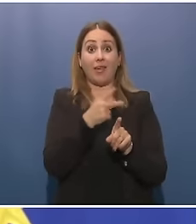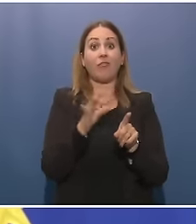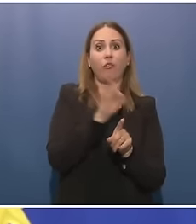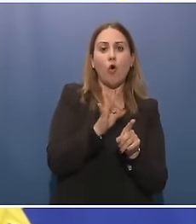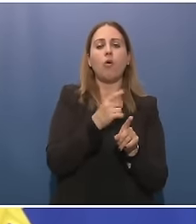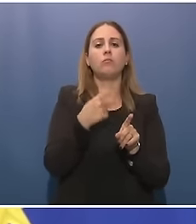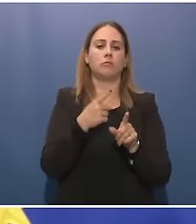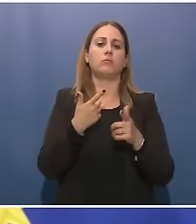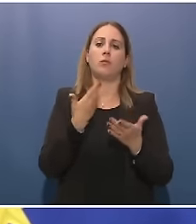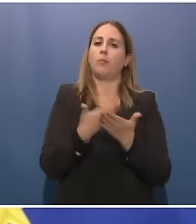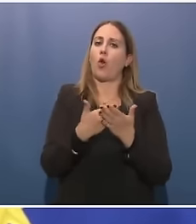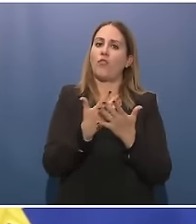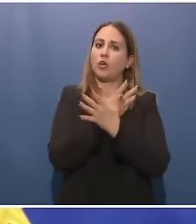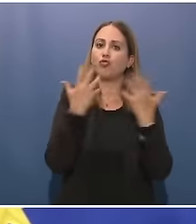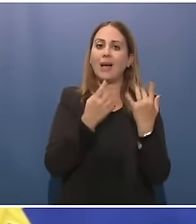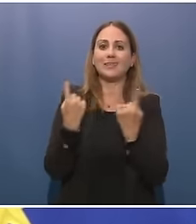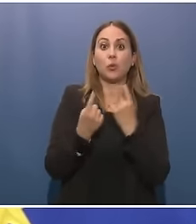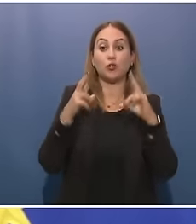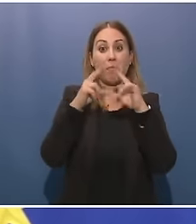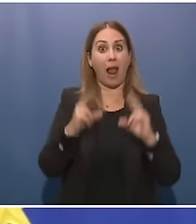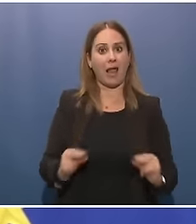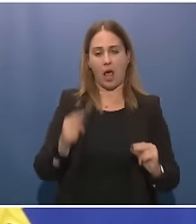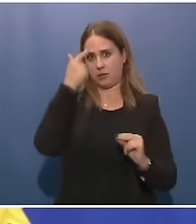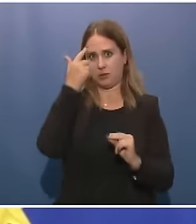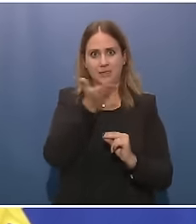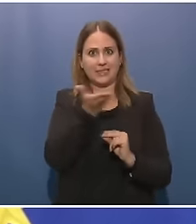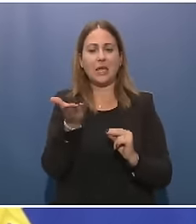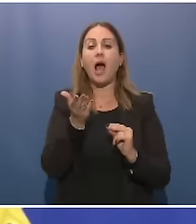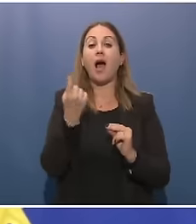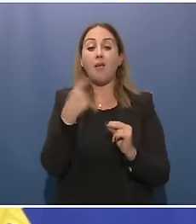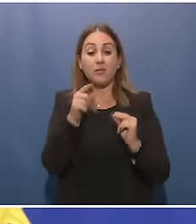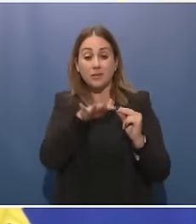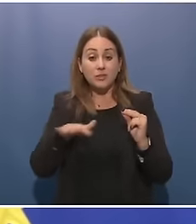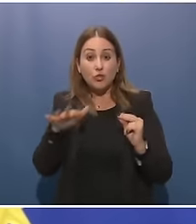impegno in una regione come i Balcani, che come sapete per l'Italia è e rimane cruciale.